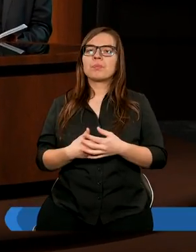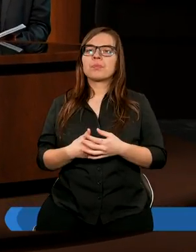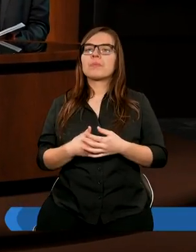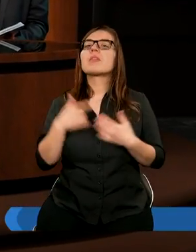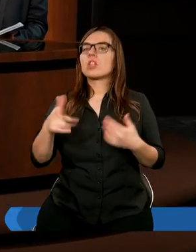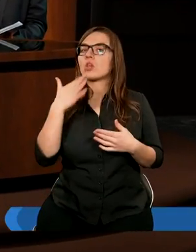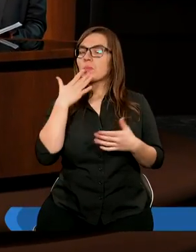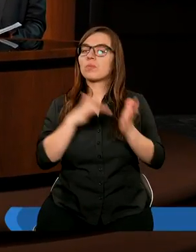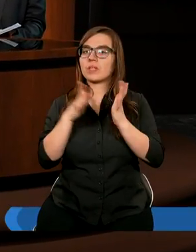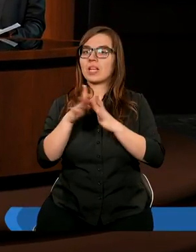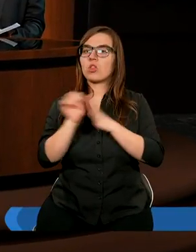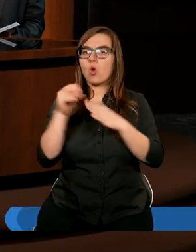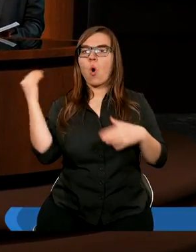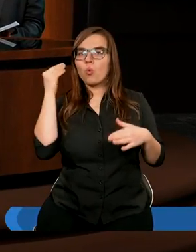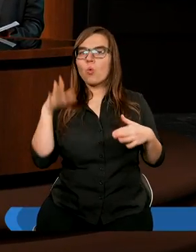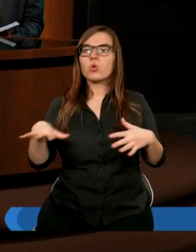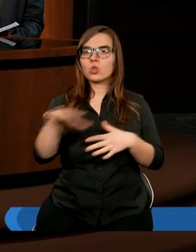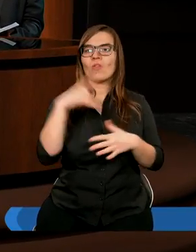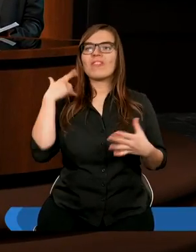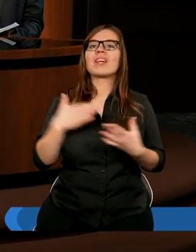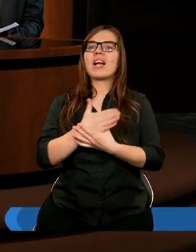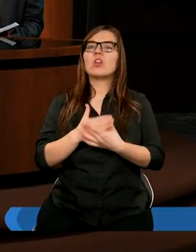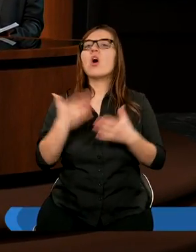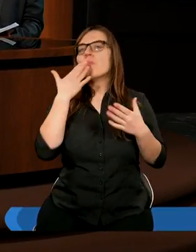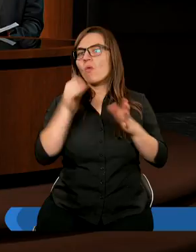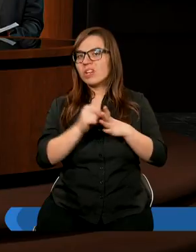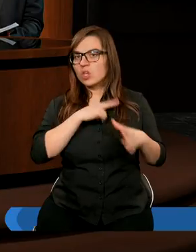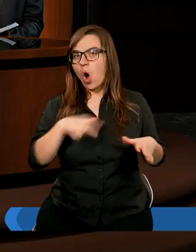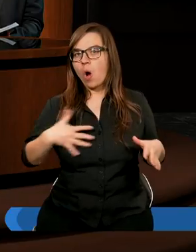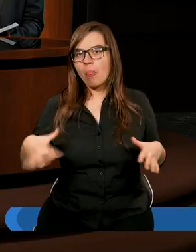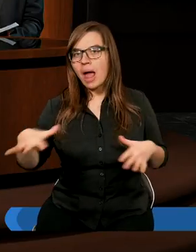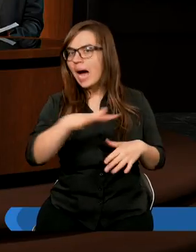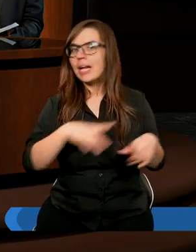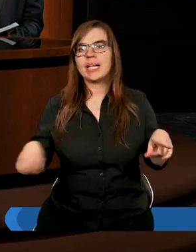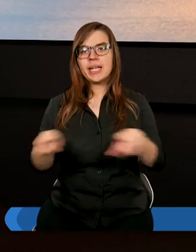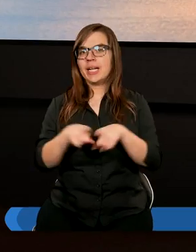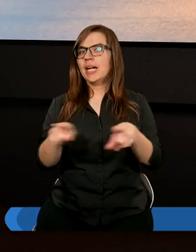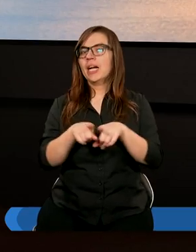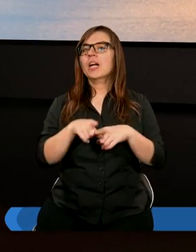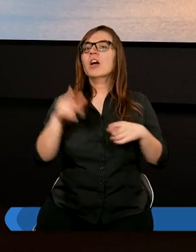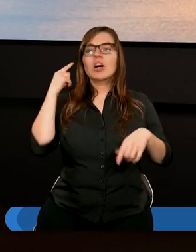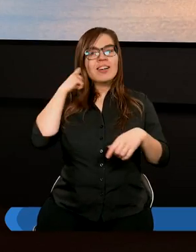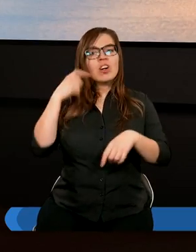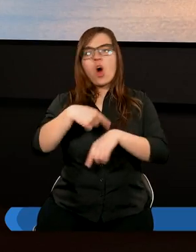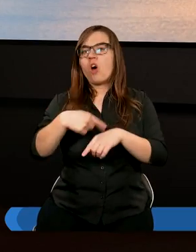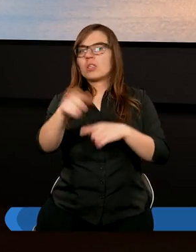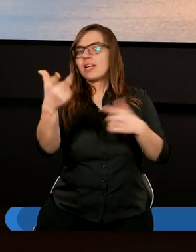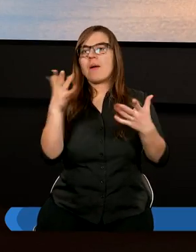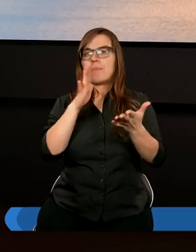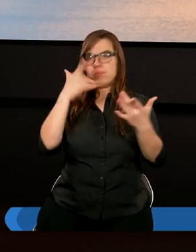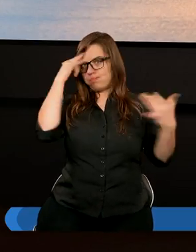I to mówił Jezus do uczniów wierzących, mówi do nas, godziny, której się nie